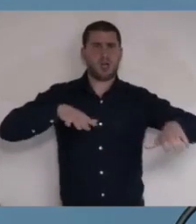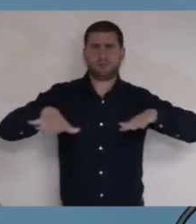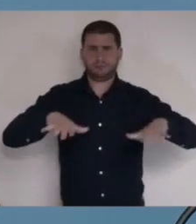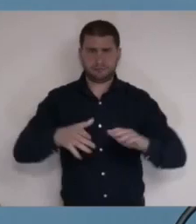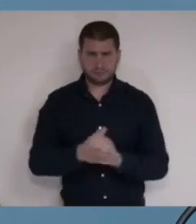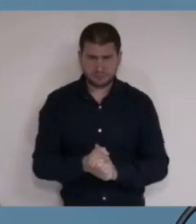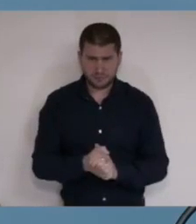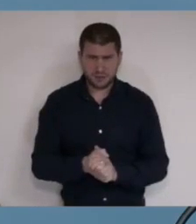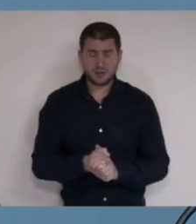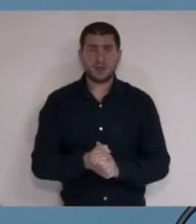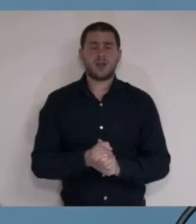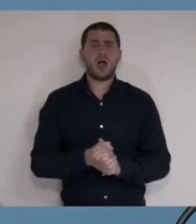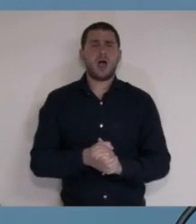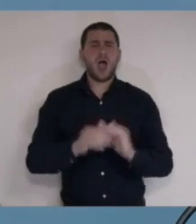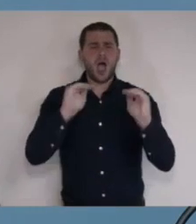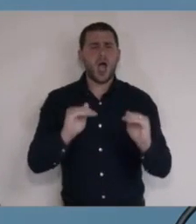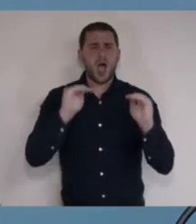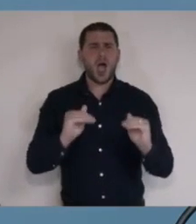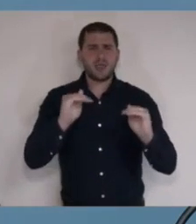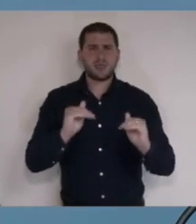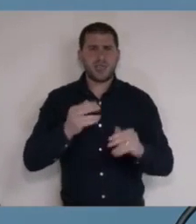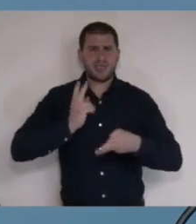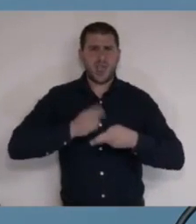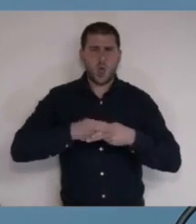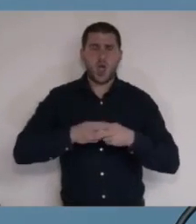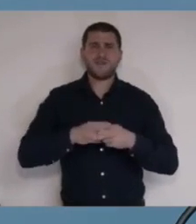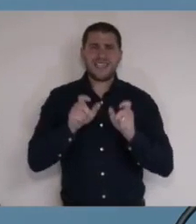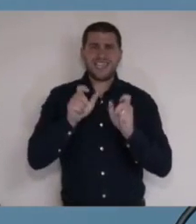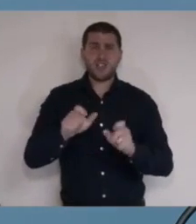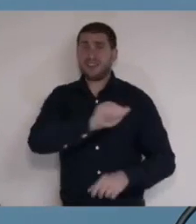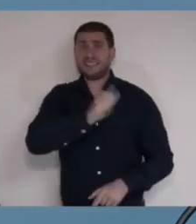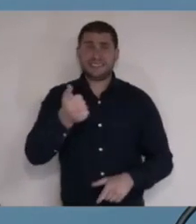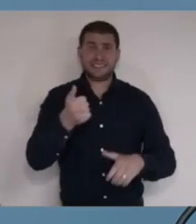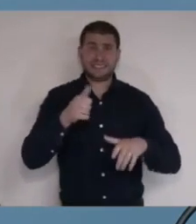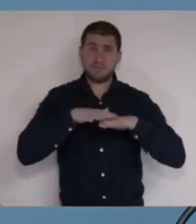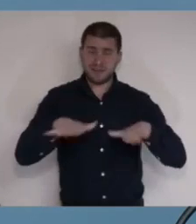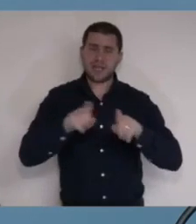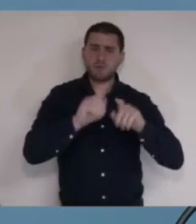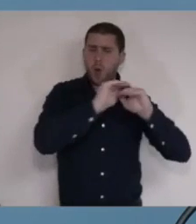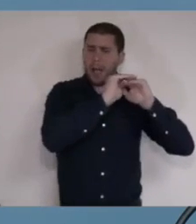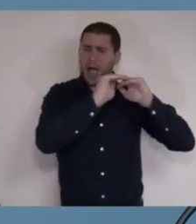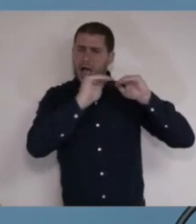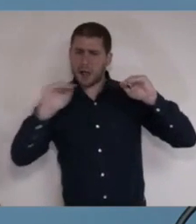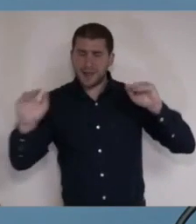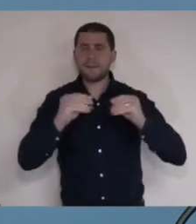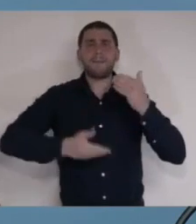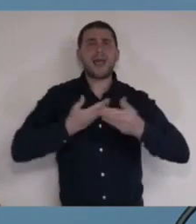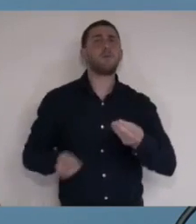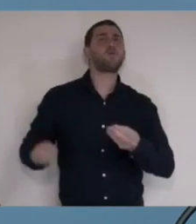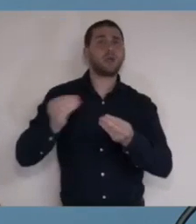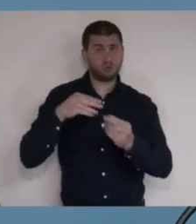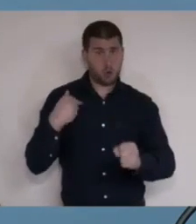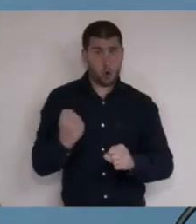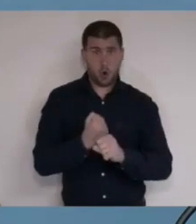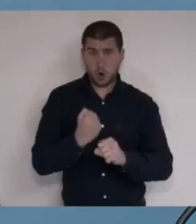העתת קצב התחלואה ועיכוב סי המגפה, מה שמגודר בקצרה כהשטחת העקומה, יחד עם המהלכים הנוספים